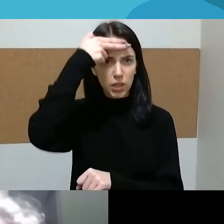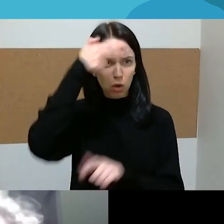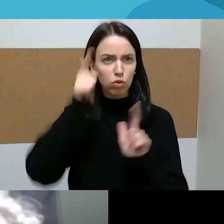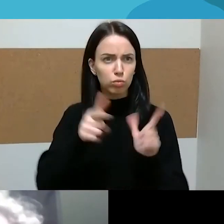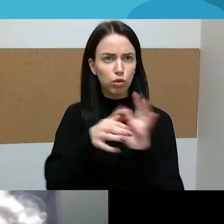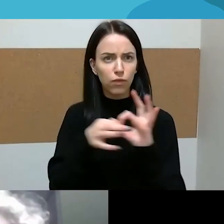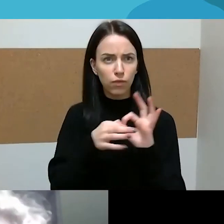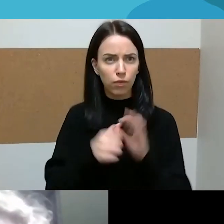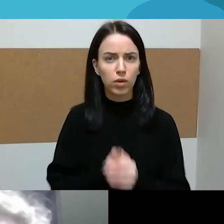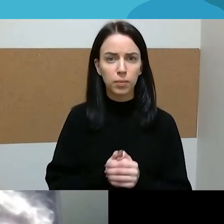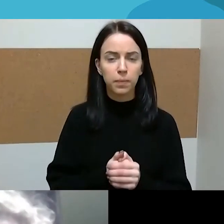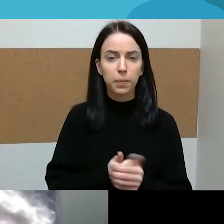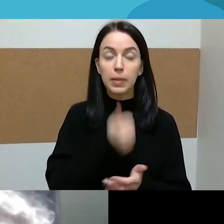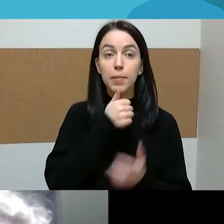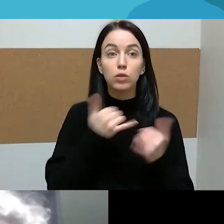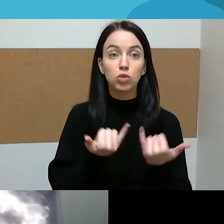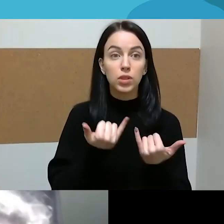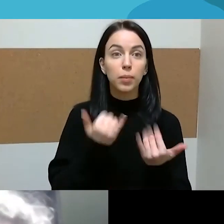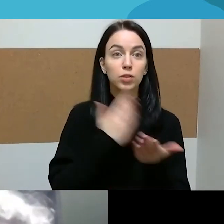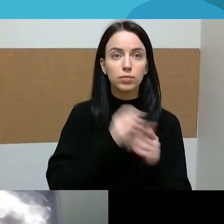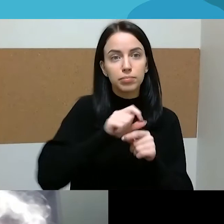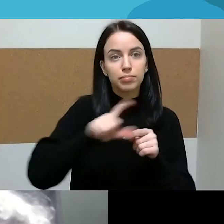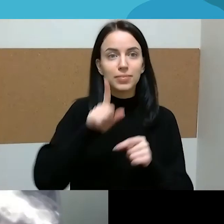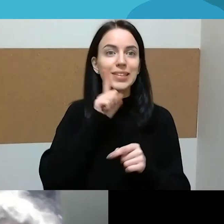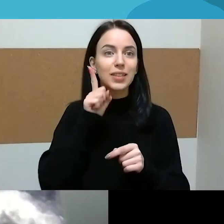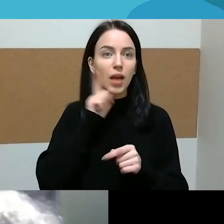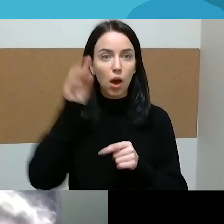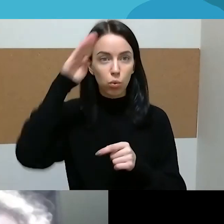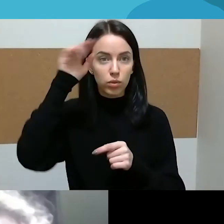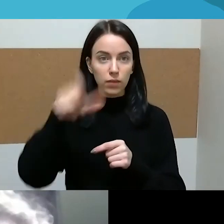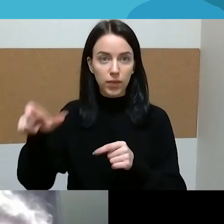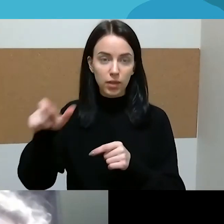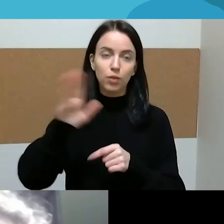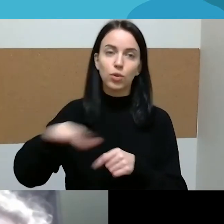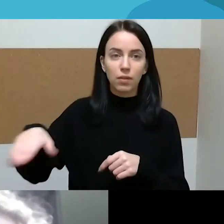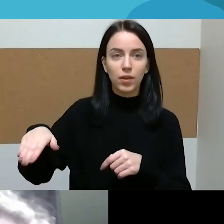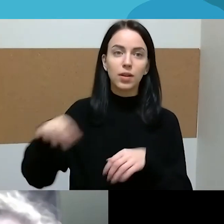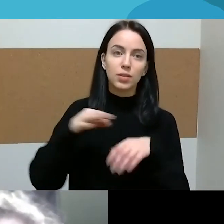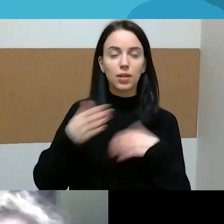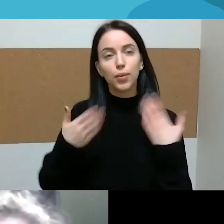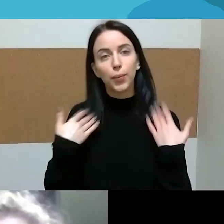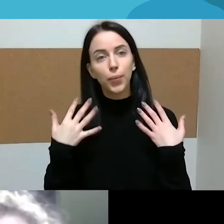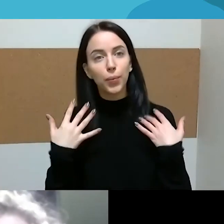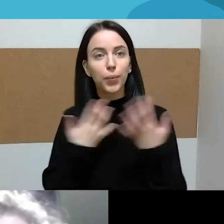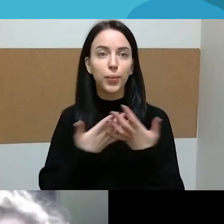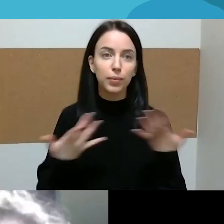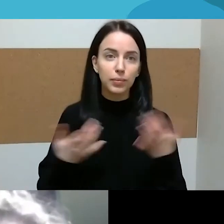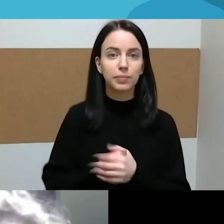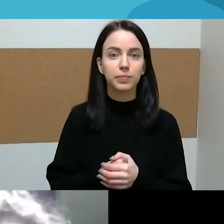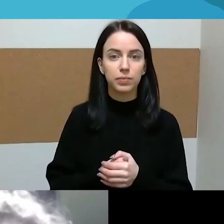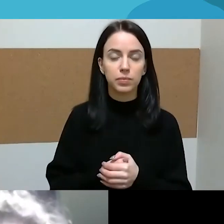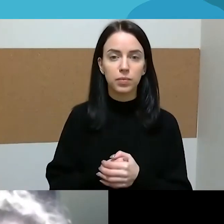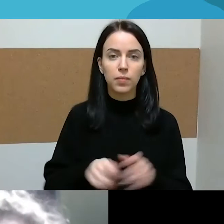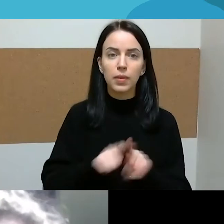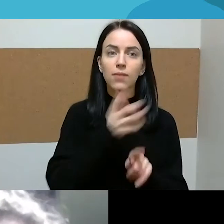Dabar vis daugiau atsiranda jaunų vyrų, kur tu matai, kad jie su vaikais išeina pasivaikščioti, tėčiai. Ir vėresnio